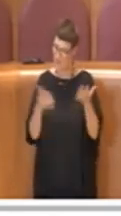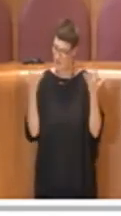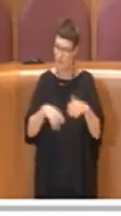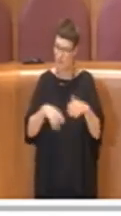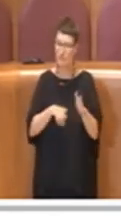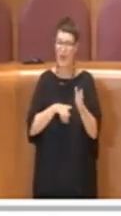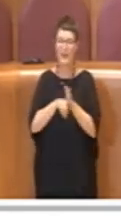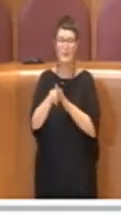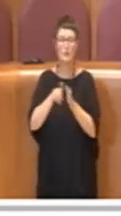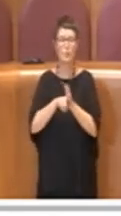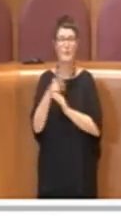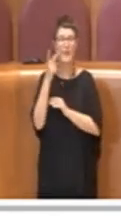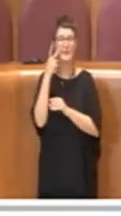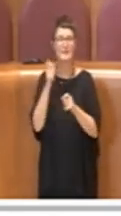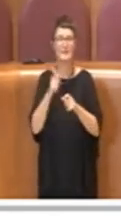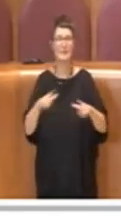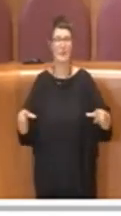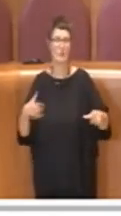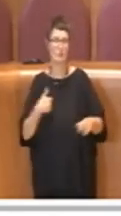città, già è effettiva. Grazie Presidente.